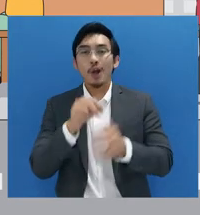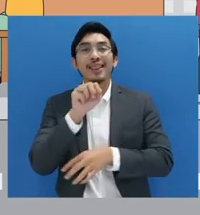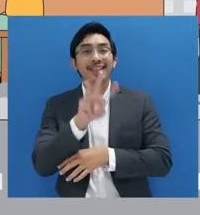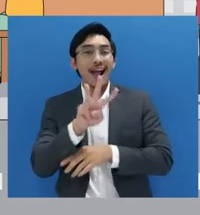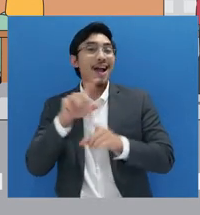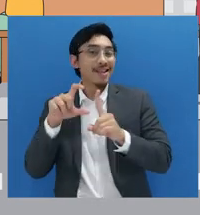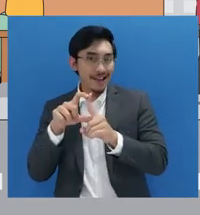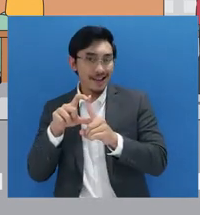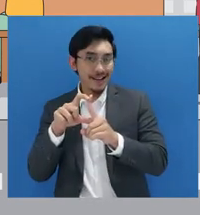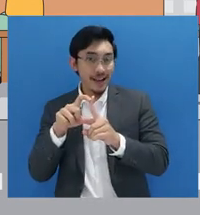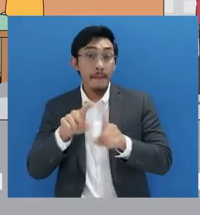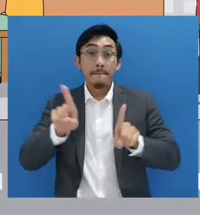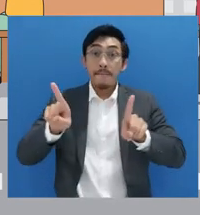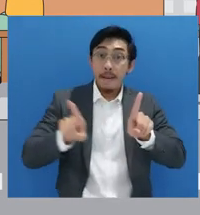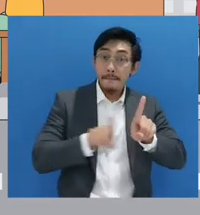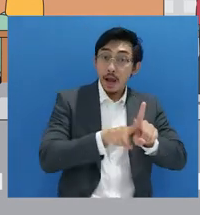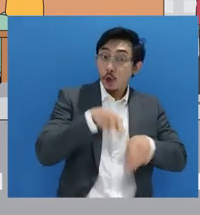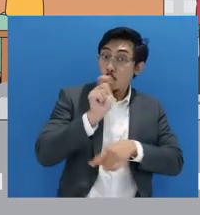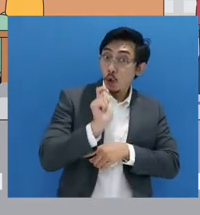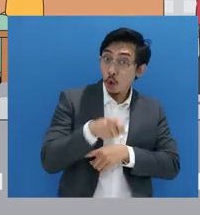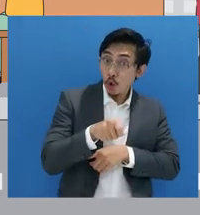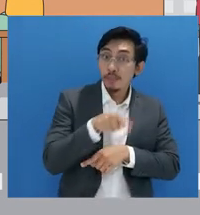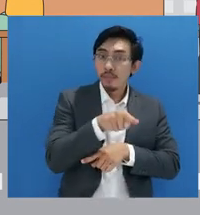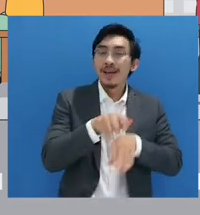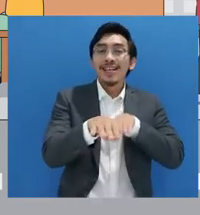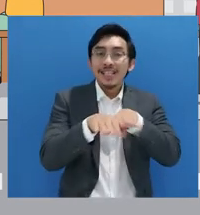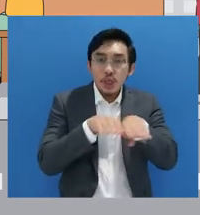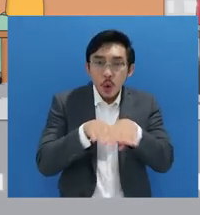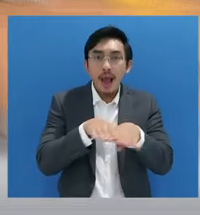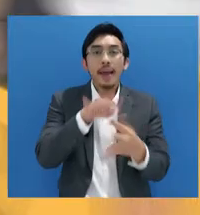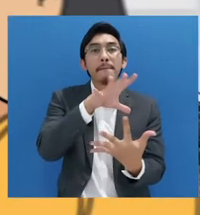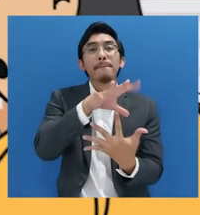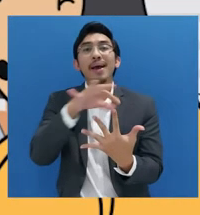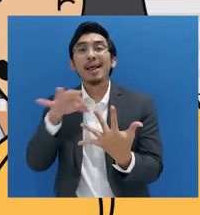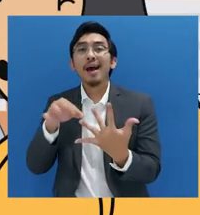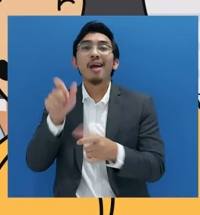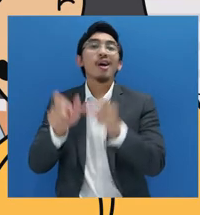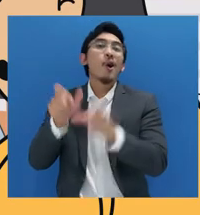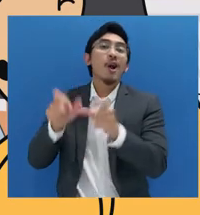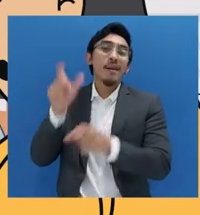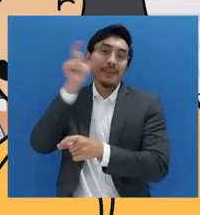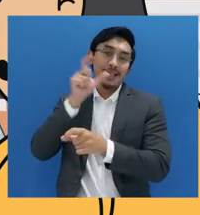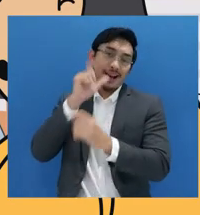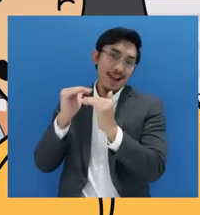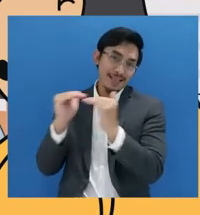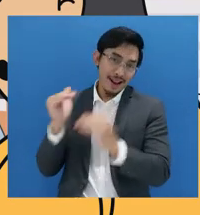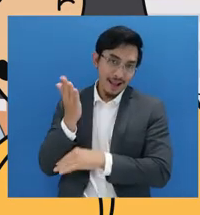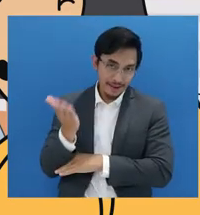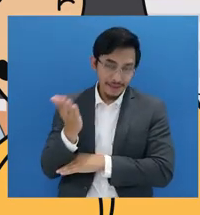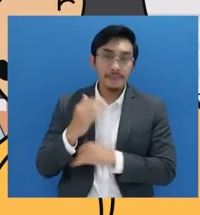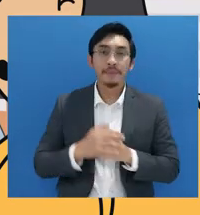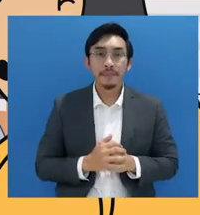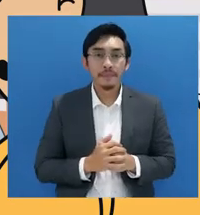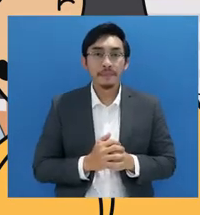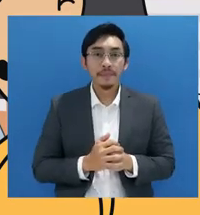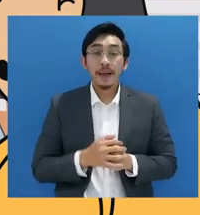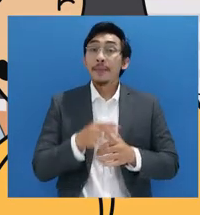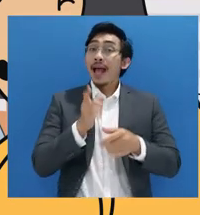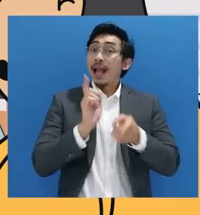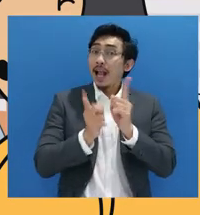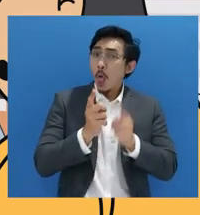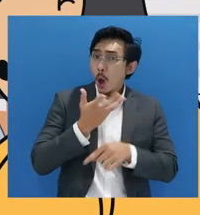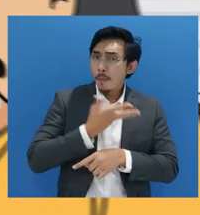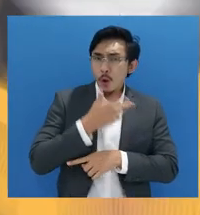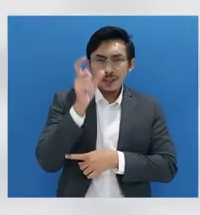hanya dilakukan berdasarkan pilihan dari pencari keadilan. Apa saja syarat yang harus dipenuhi untuk mengakses